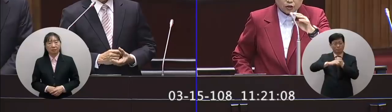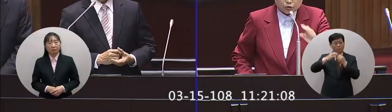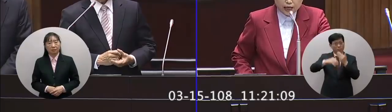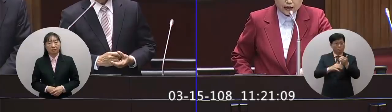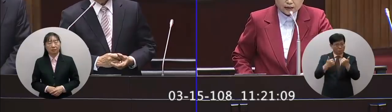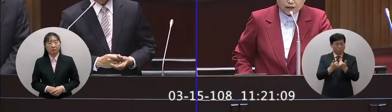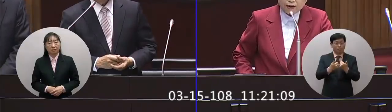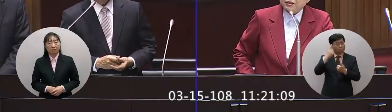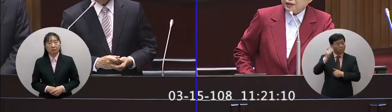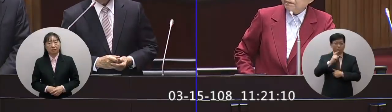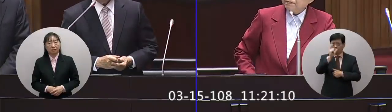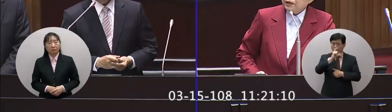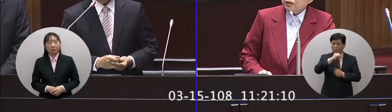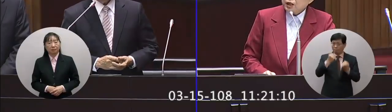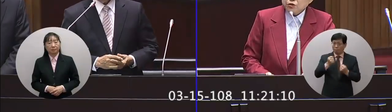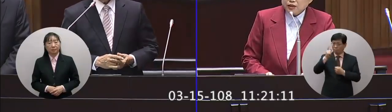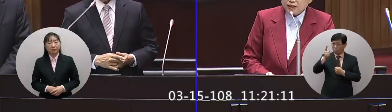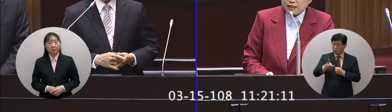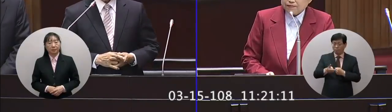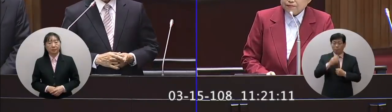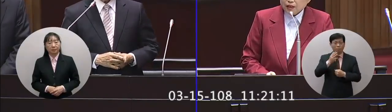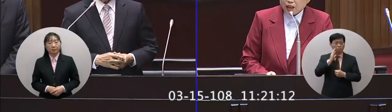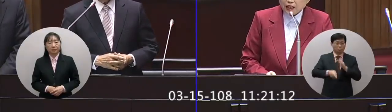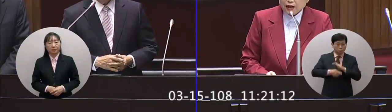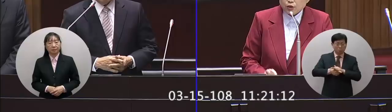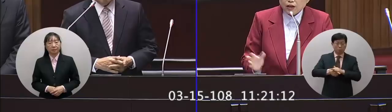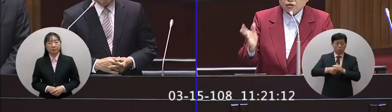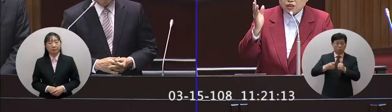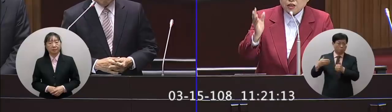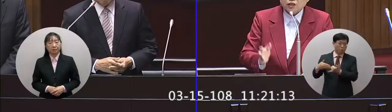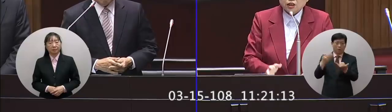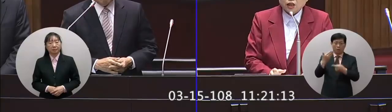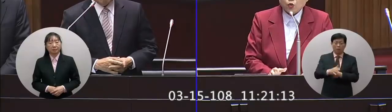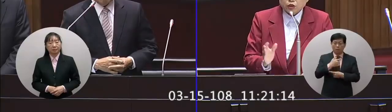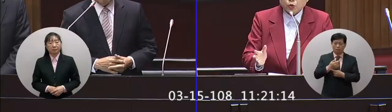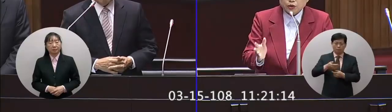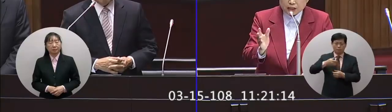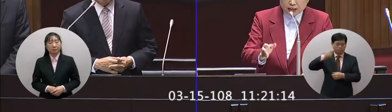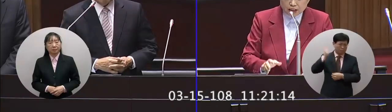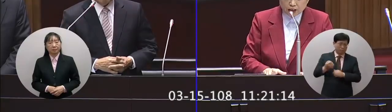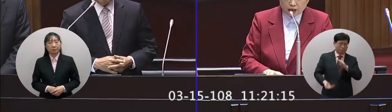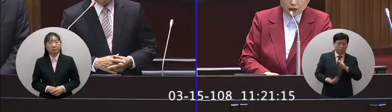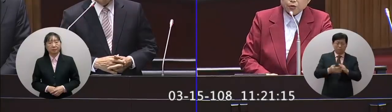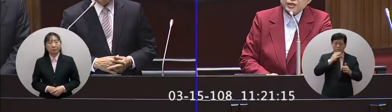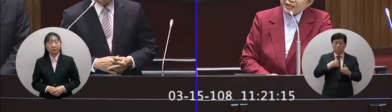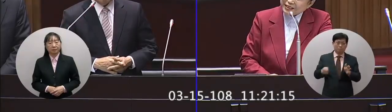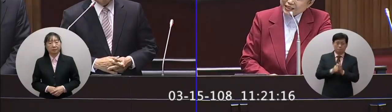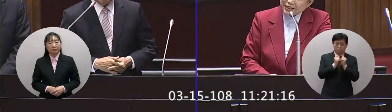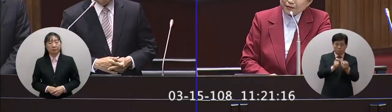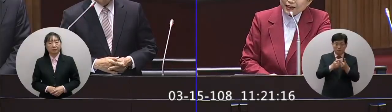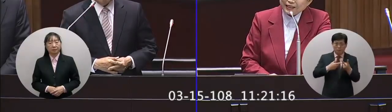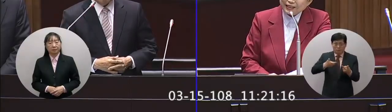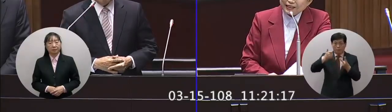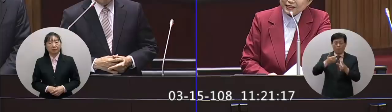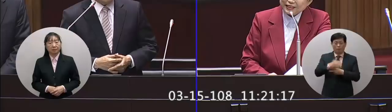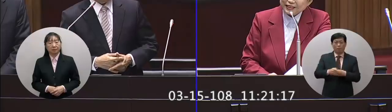也就是酒駕再犯者造勢致死應該最高刑責提到無期徒刑死刑院長你